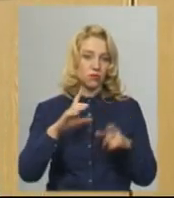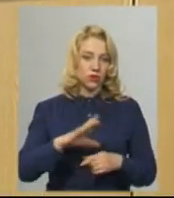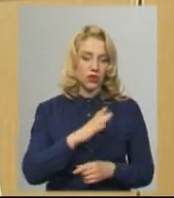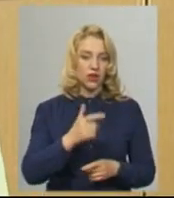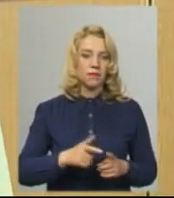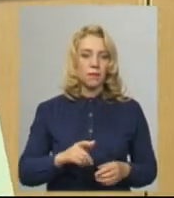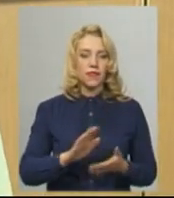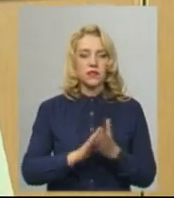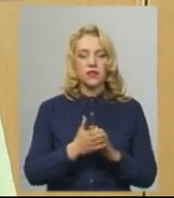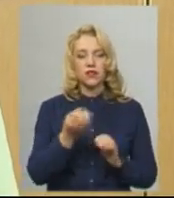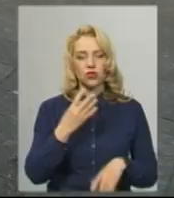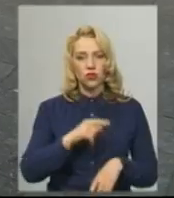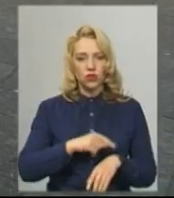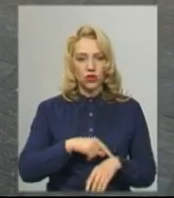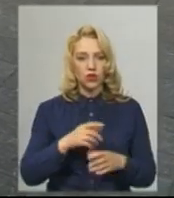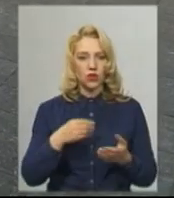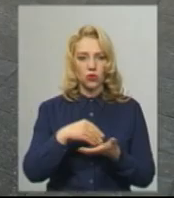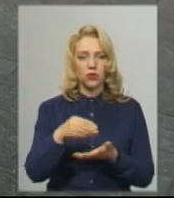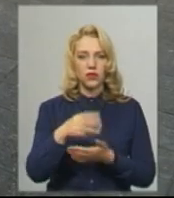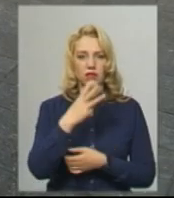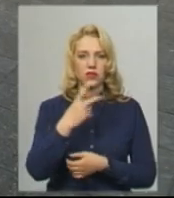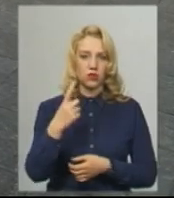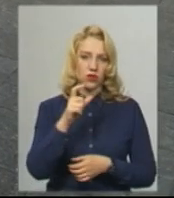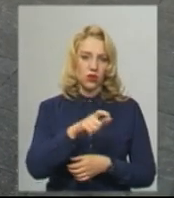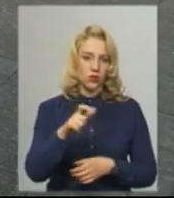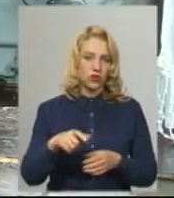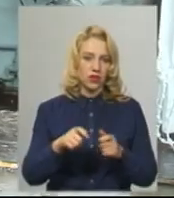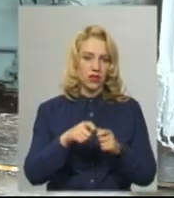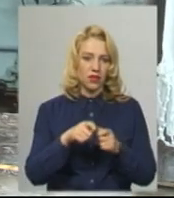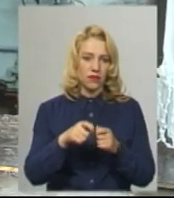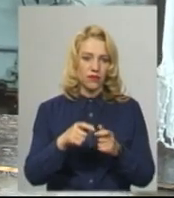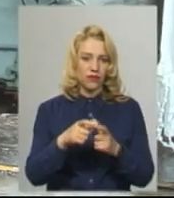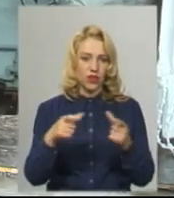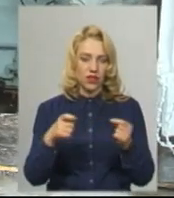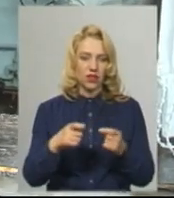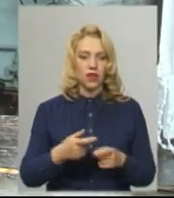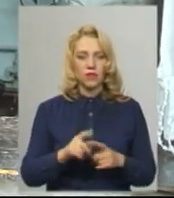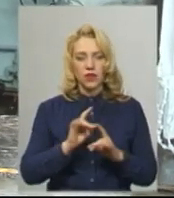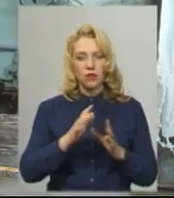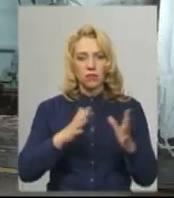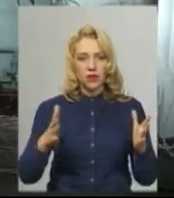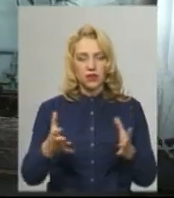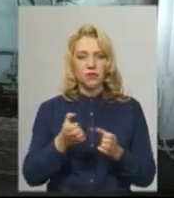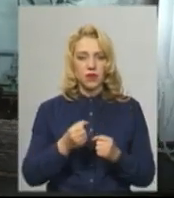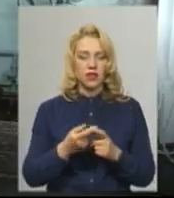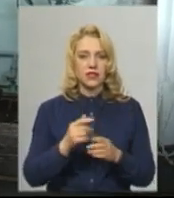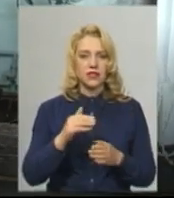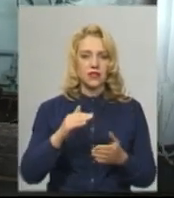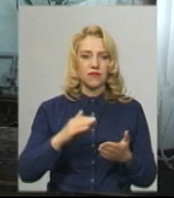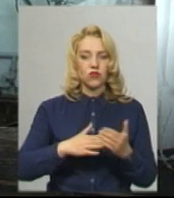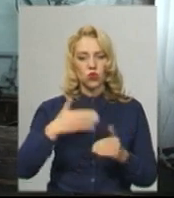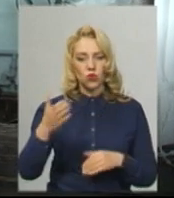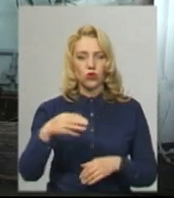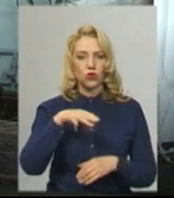Хмельницького автовокзалу придбав квиток 31 пасажир, розповідає касирка Людмила Карачун. Більшості брали в сторону Теофіполя,